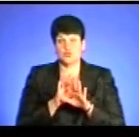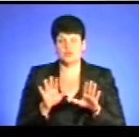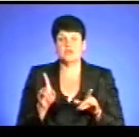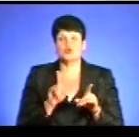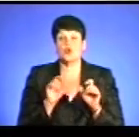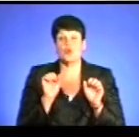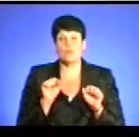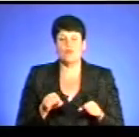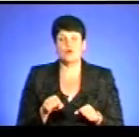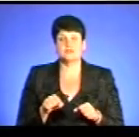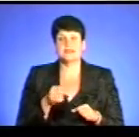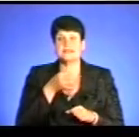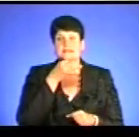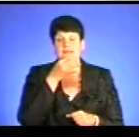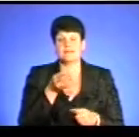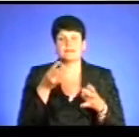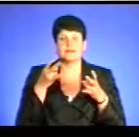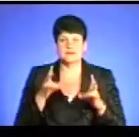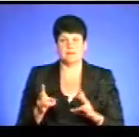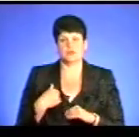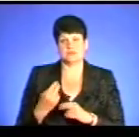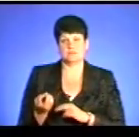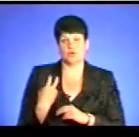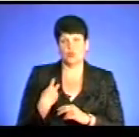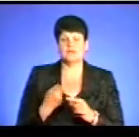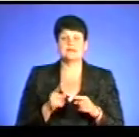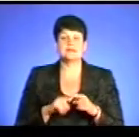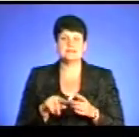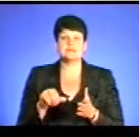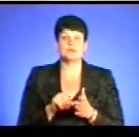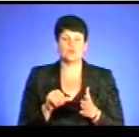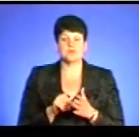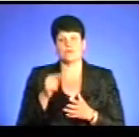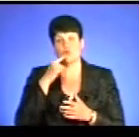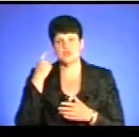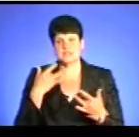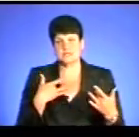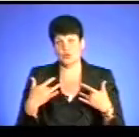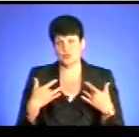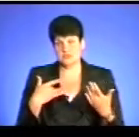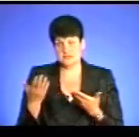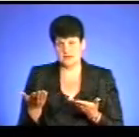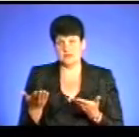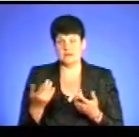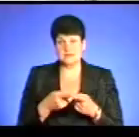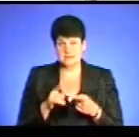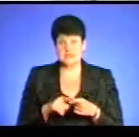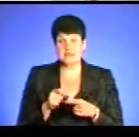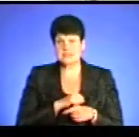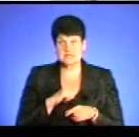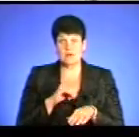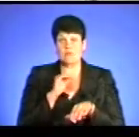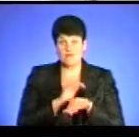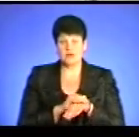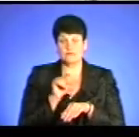можна засудити і сказати, що не варто до нас йти, це за участь чи в російських концертах, чи це участь в російських концертах, це сам факт того, що він